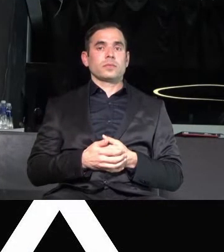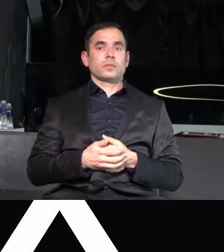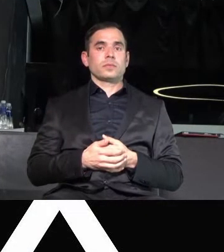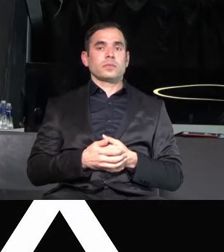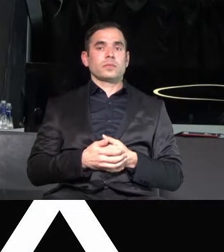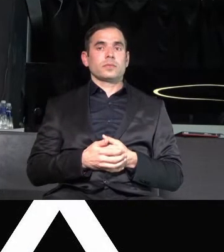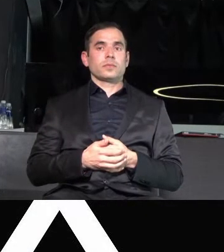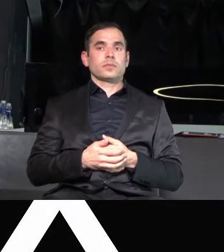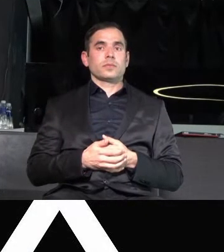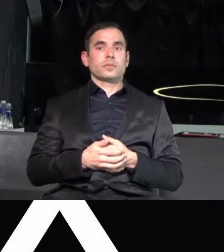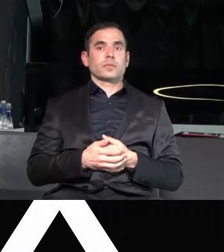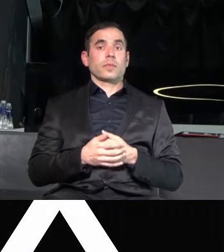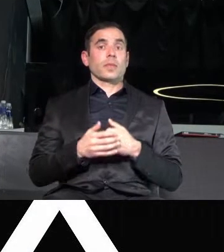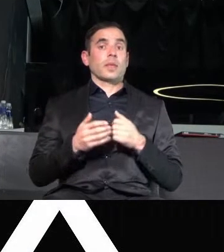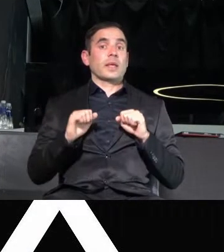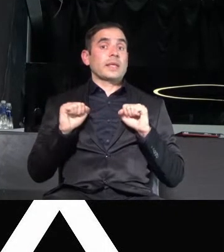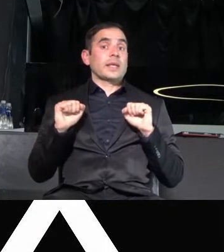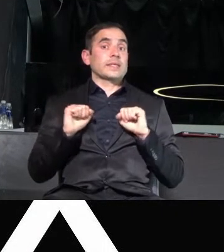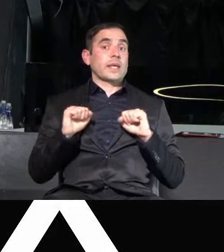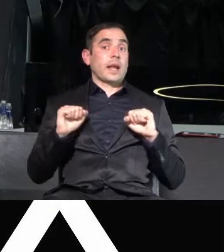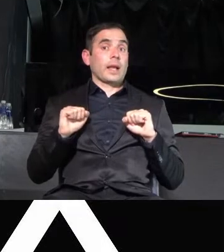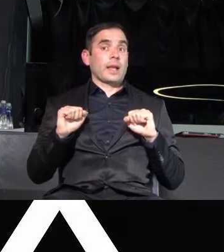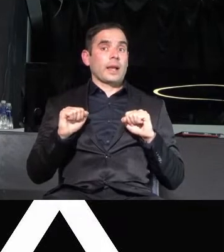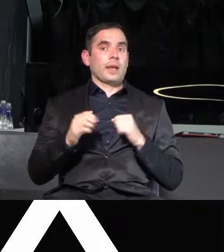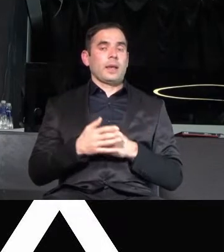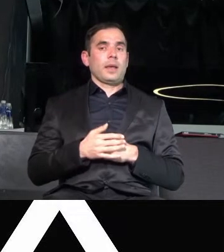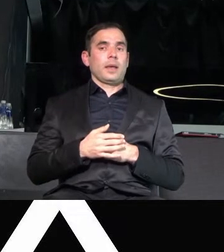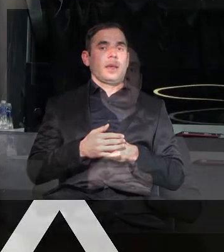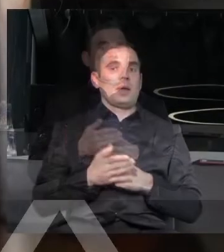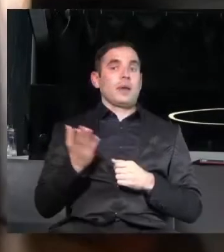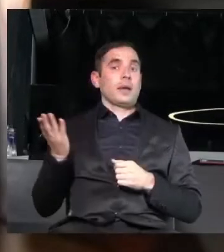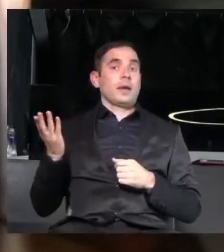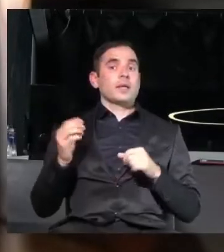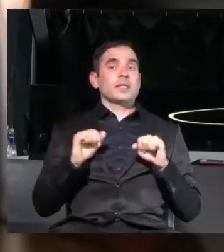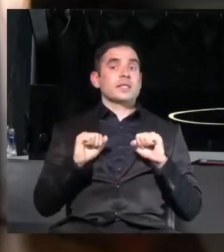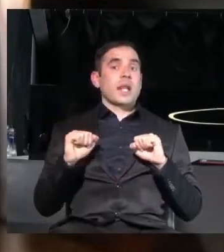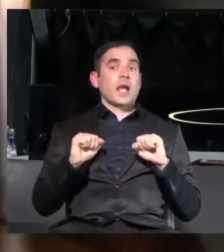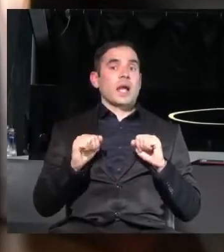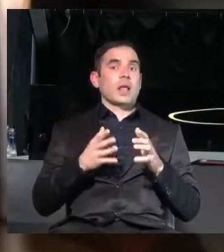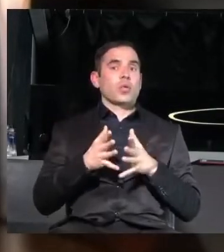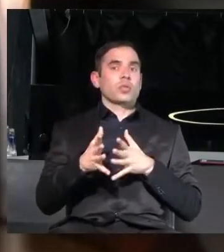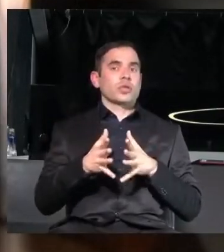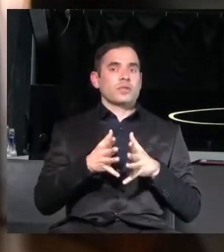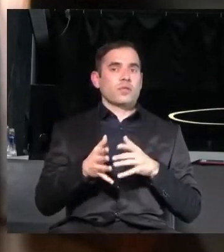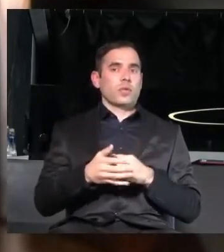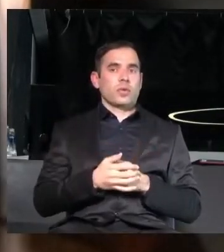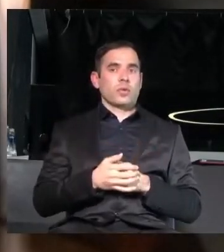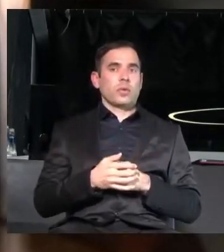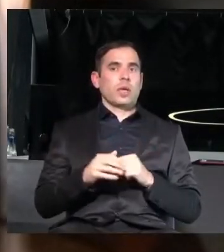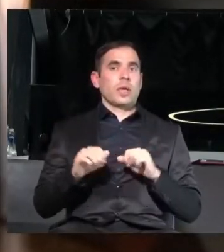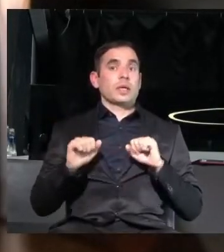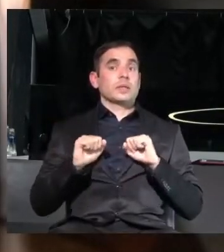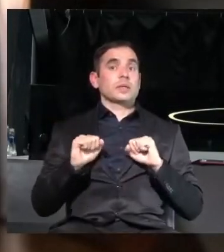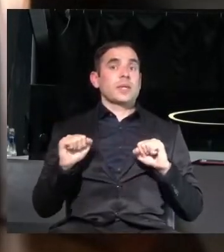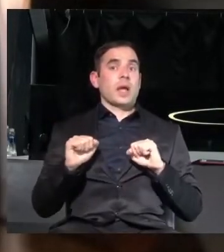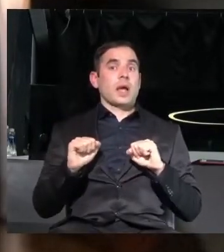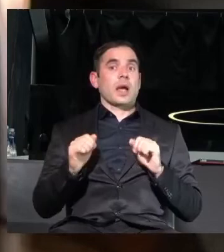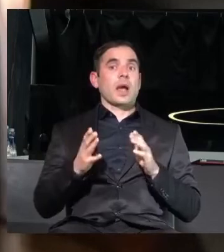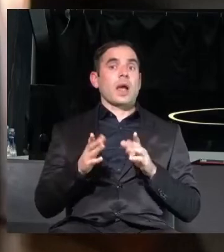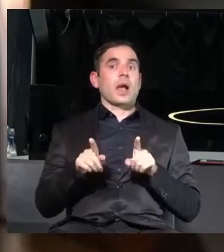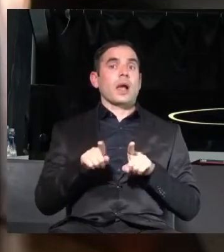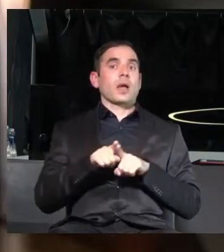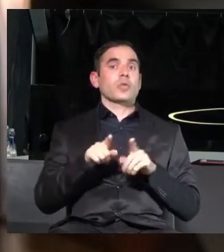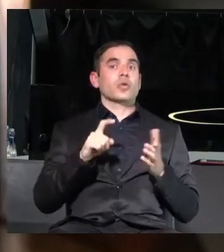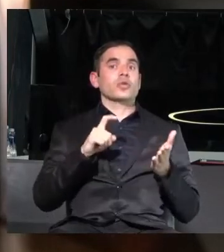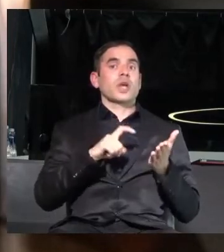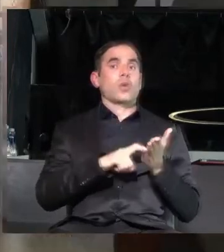ни е страх. Страх ни е като общество. Страх ни е като законодателно.